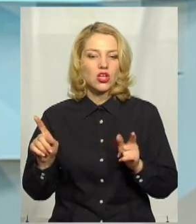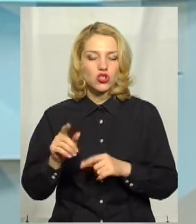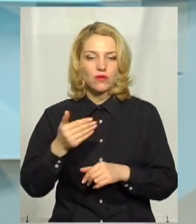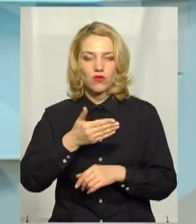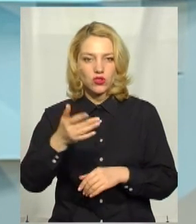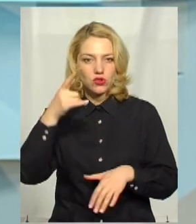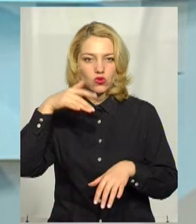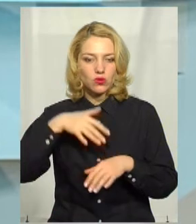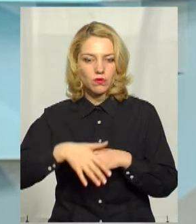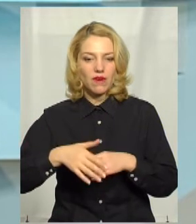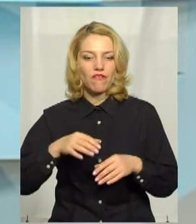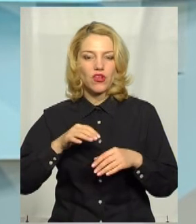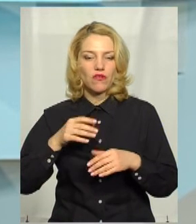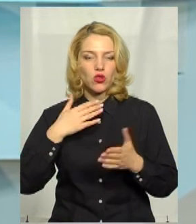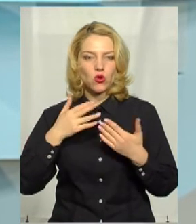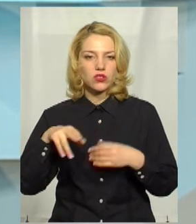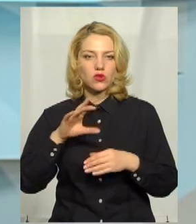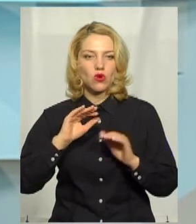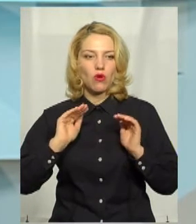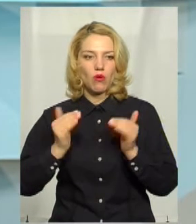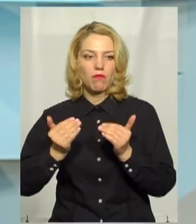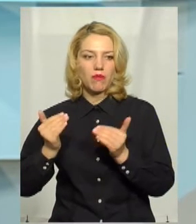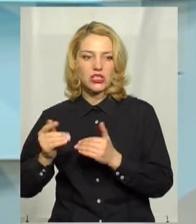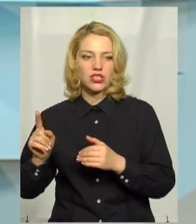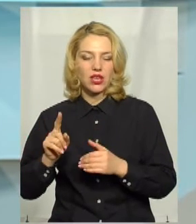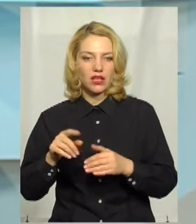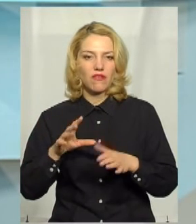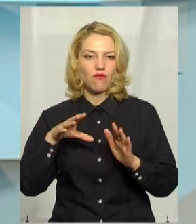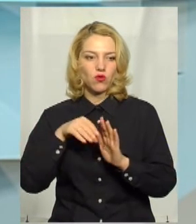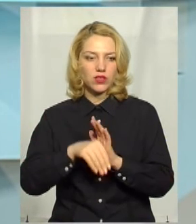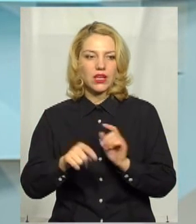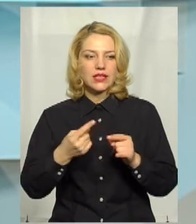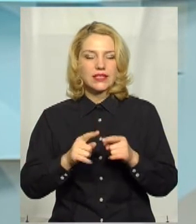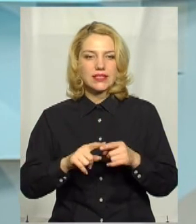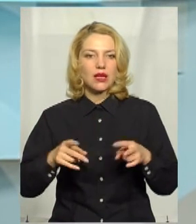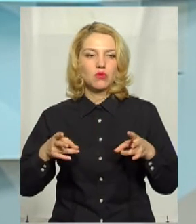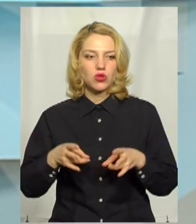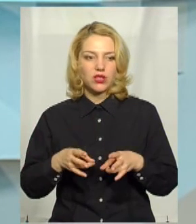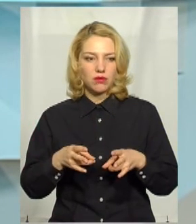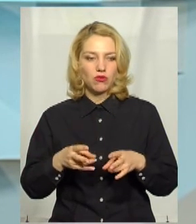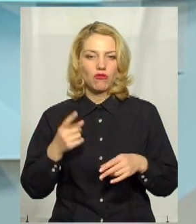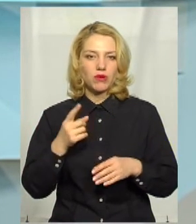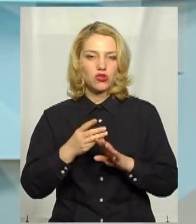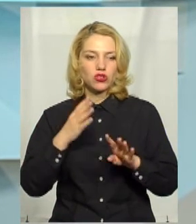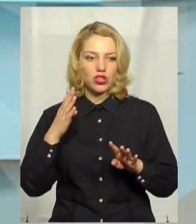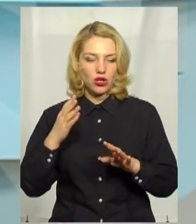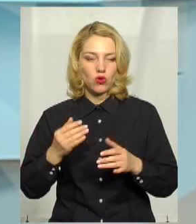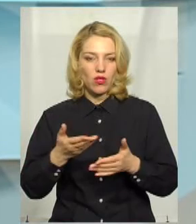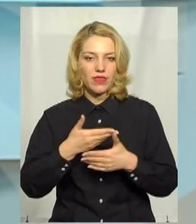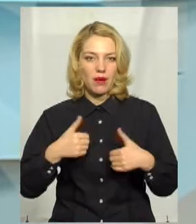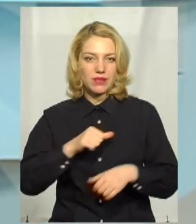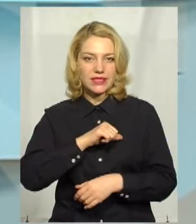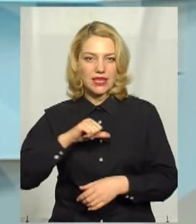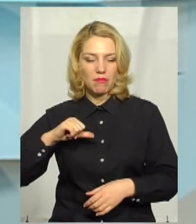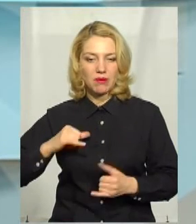розумінням відносилися до обмежень, які вводяться, тому що це потрібно нам